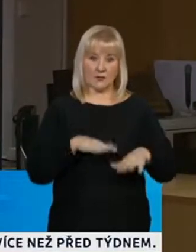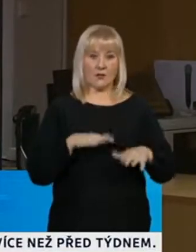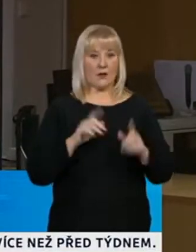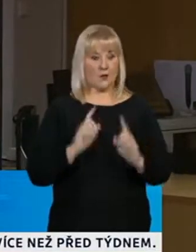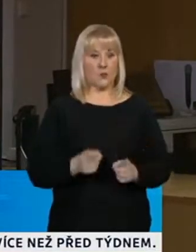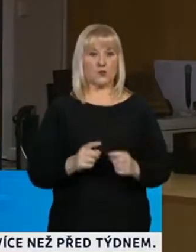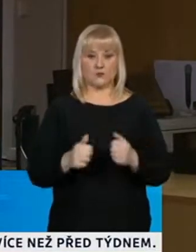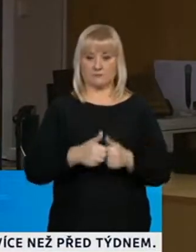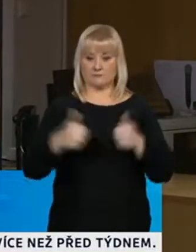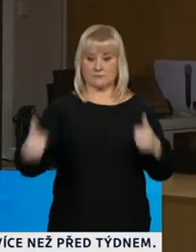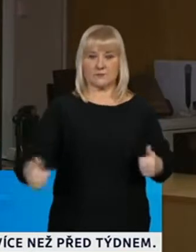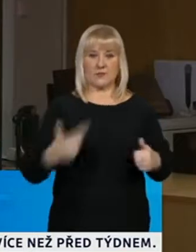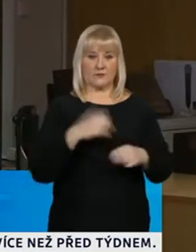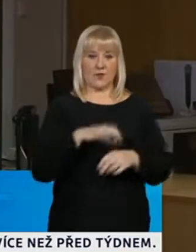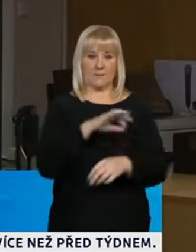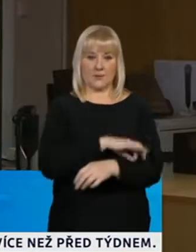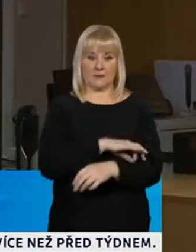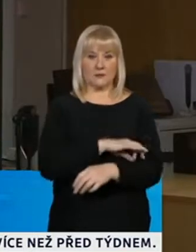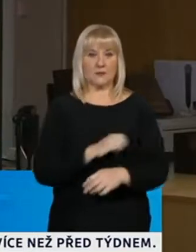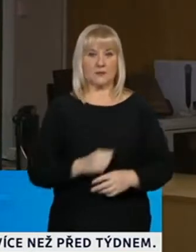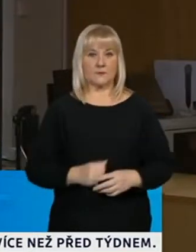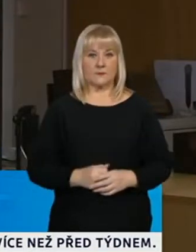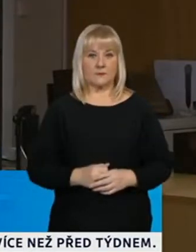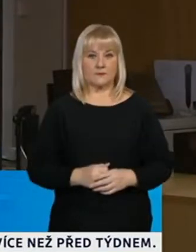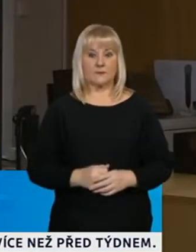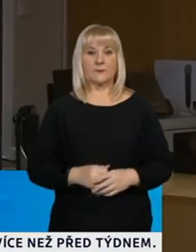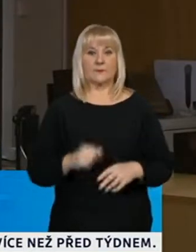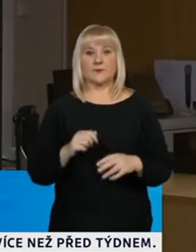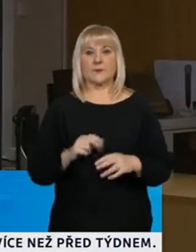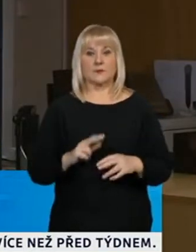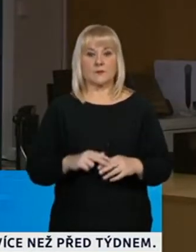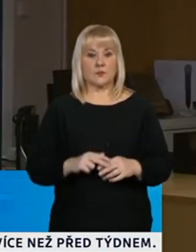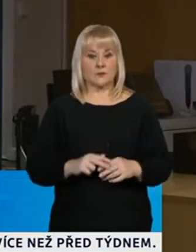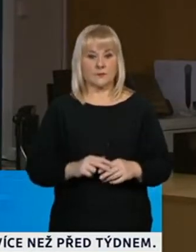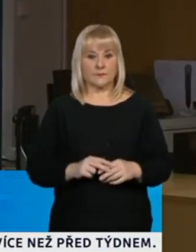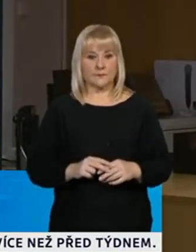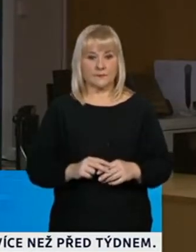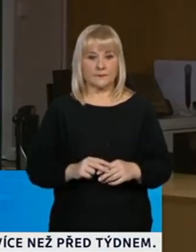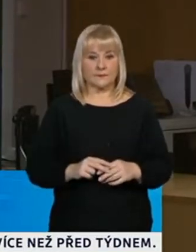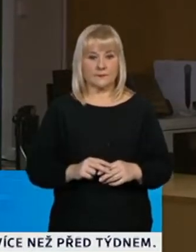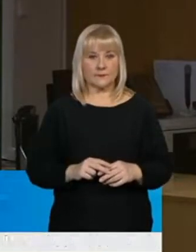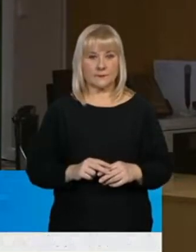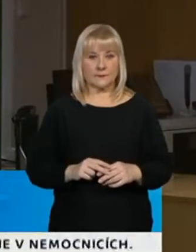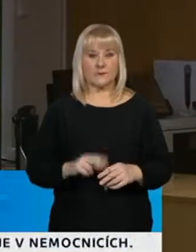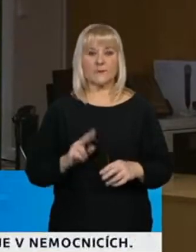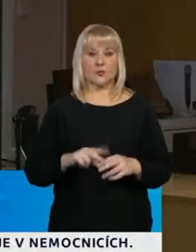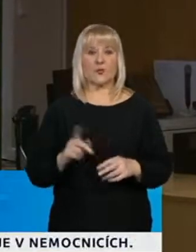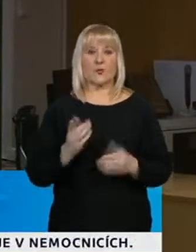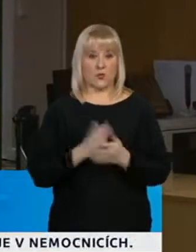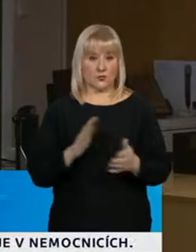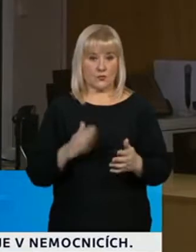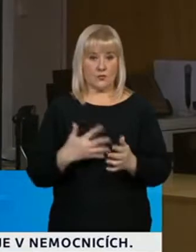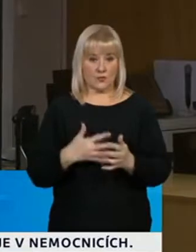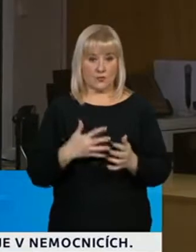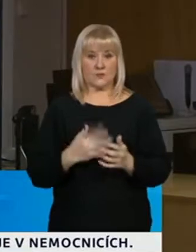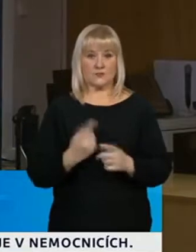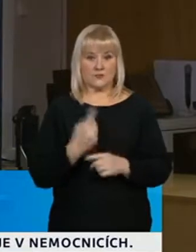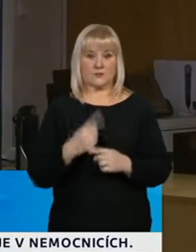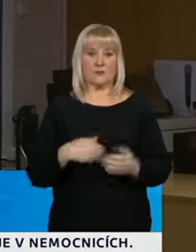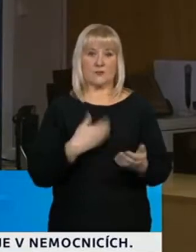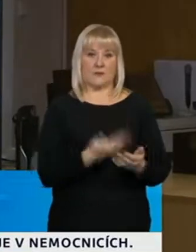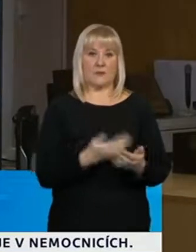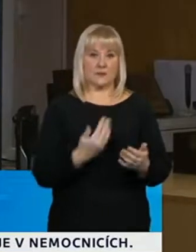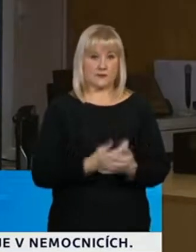2 metra, která vůbec si vyotočí test a vychová střezní následku. Zároveň vám předají další výstupce, jak se hovat.